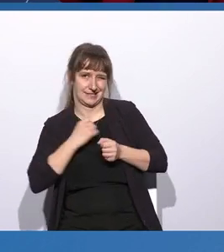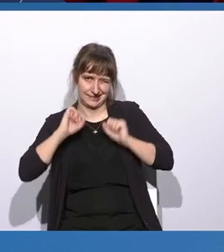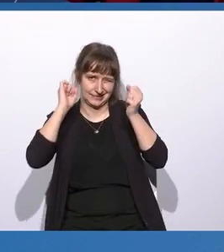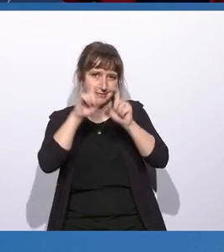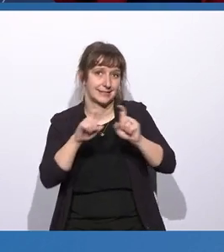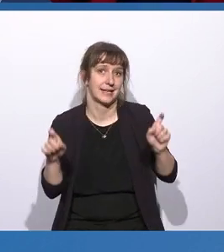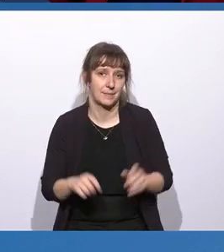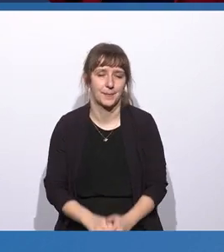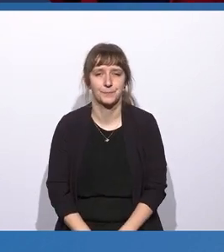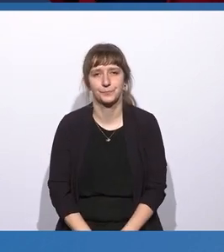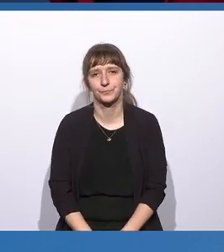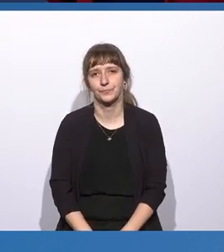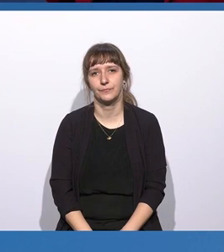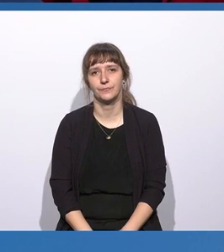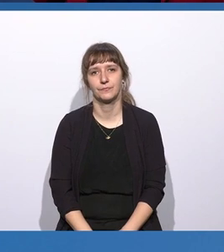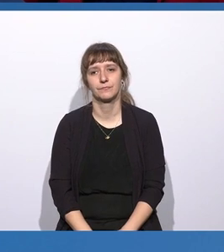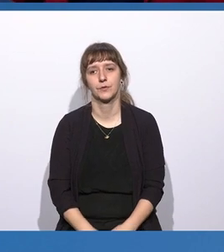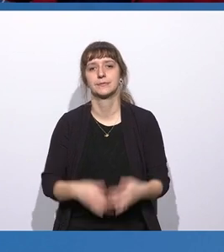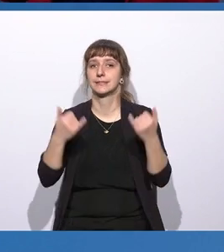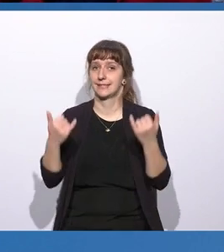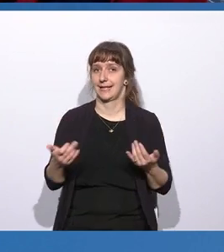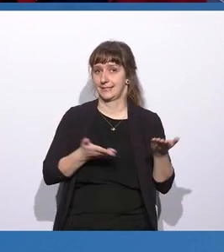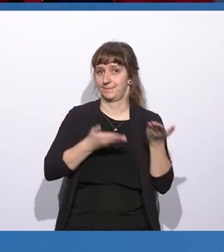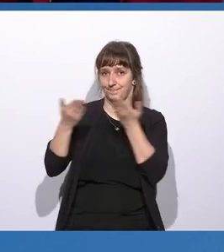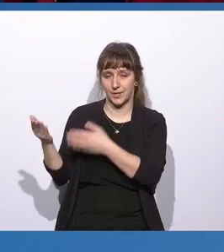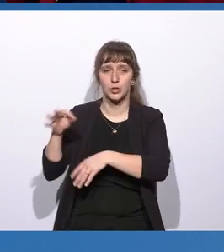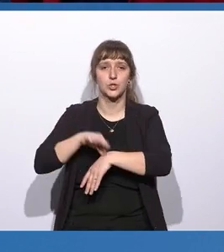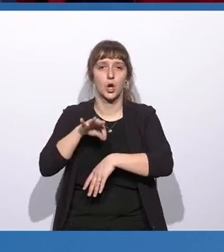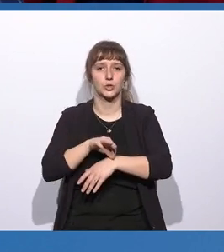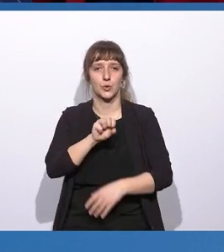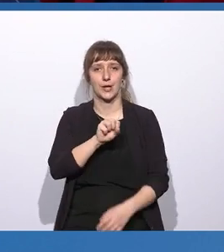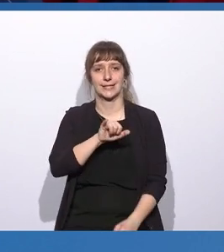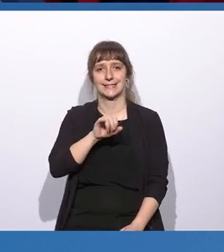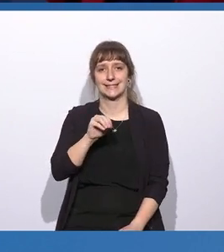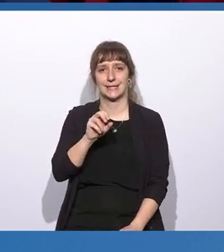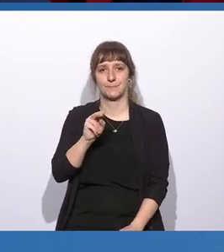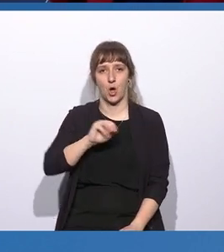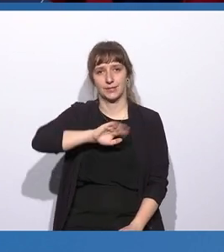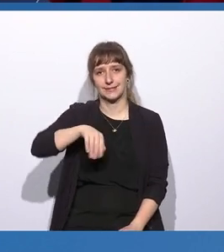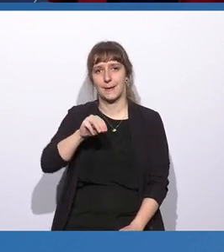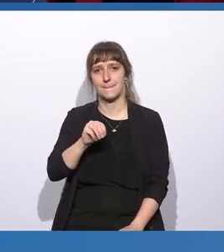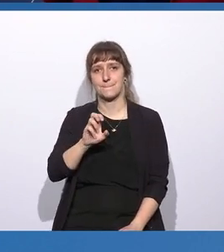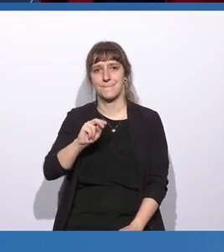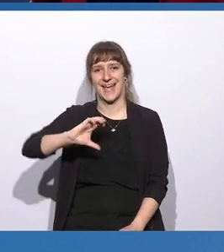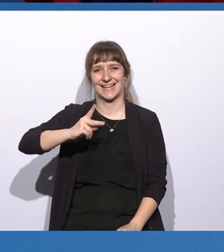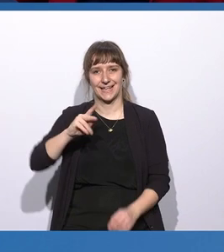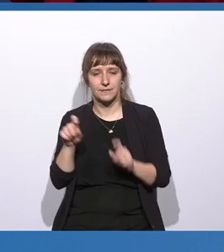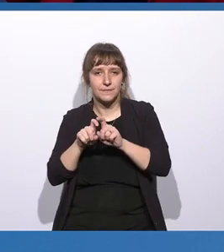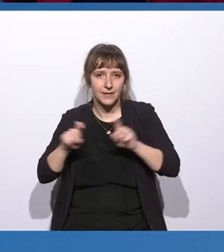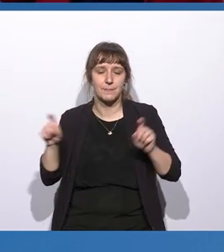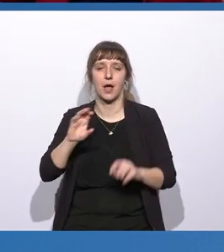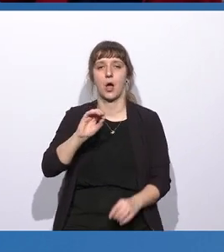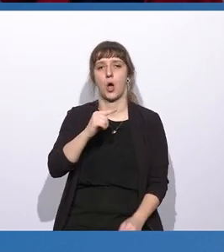Und nun möchte ich abgeben an Dr. Simon Menke von der Otto Group, der sich einmal damit auseinandersetzt,